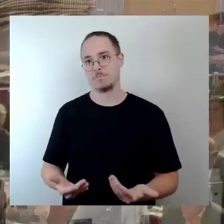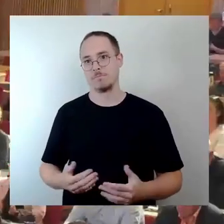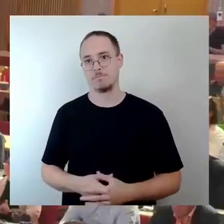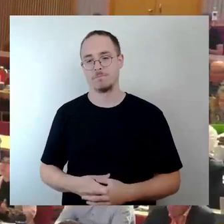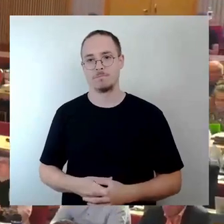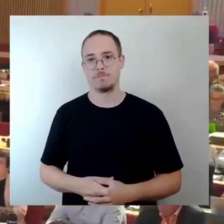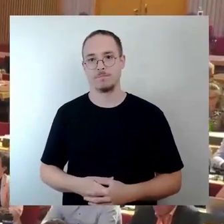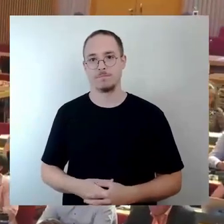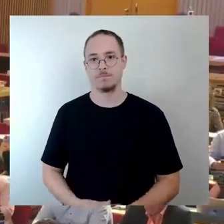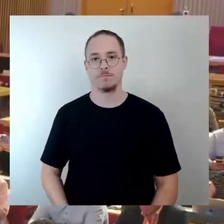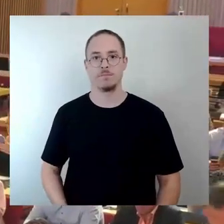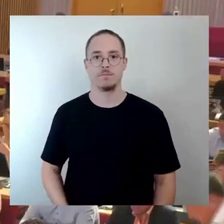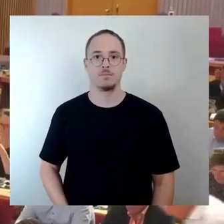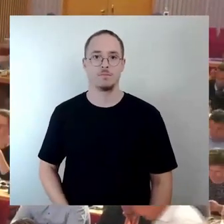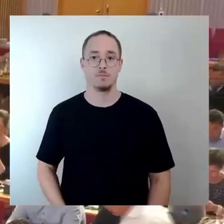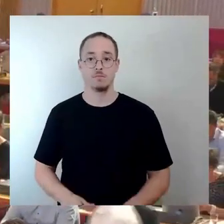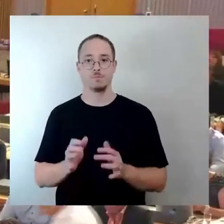Okay, dann Jens Genschmer bitte.